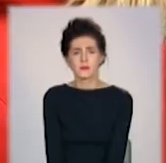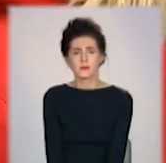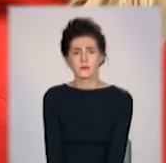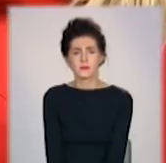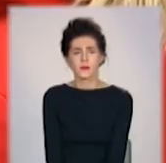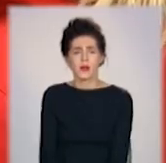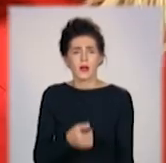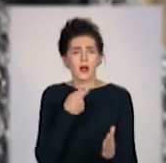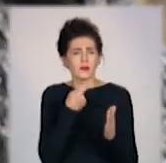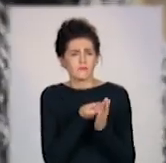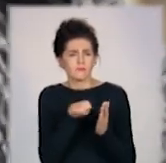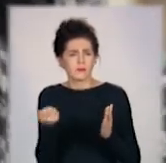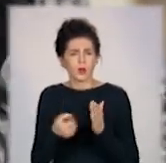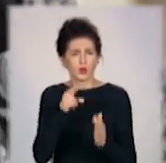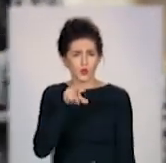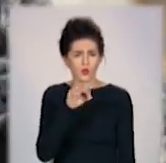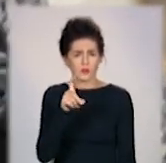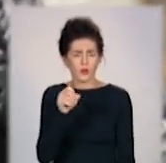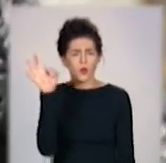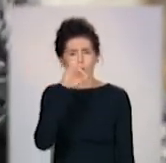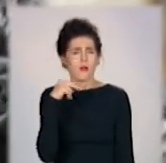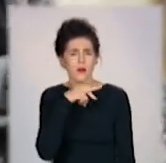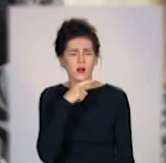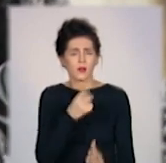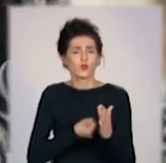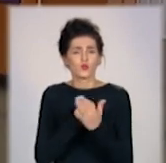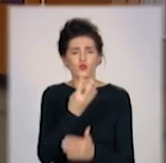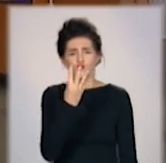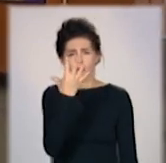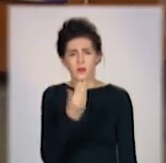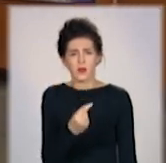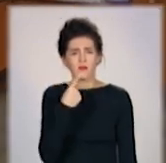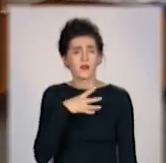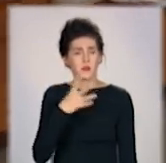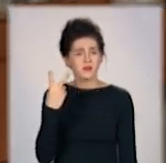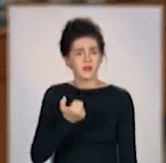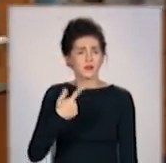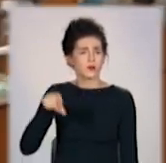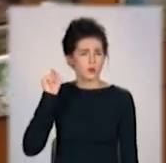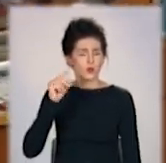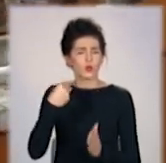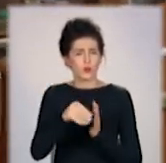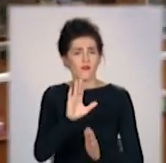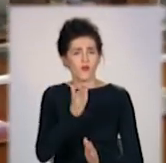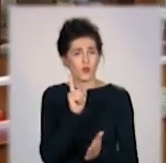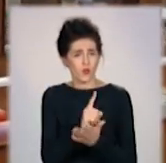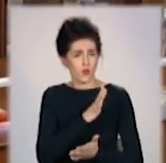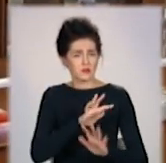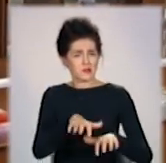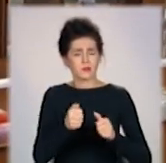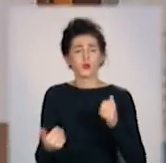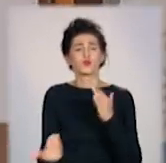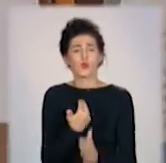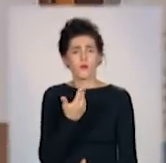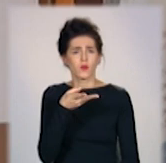Розтягувала дозу на чотири дні. Востаннє пані Валентина отримала інсулін два тижні тому. У вівторок мала забрати новий,